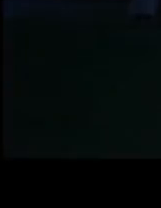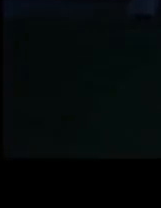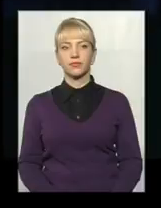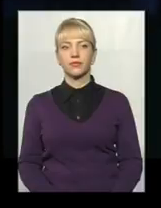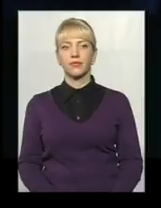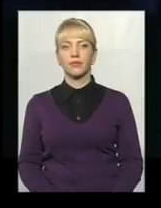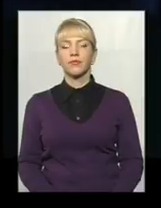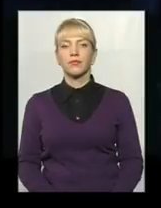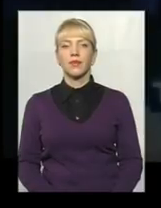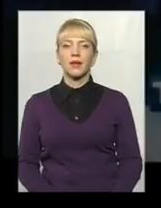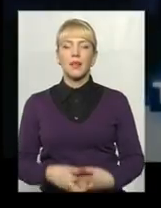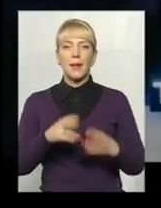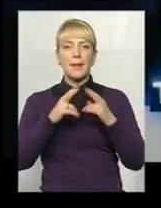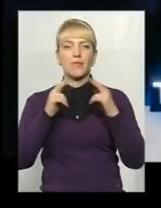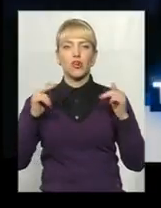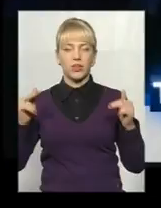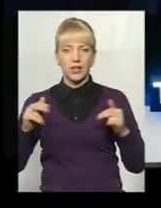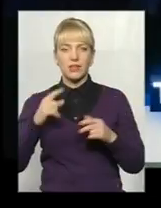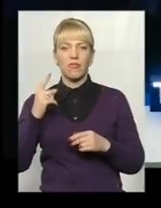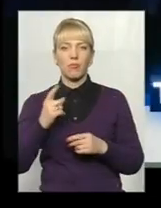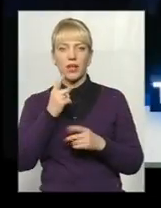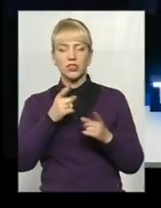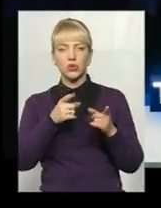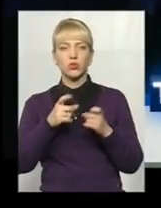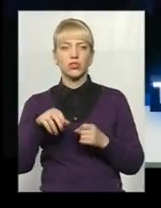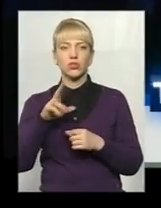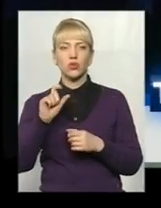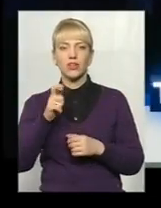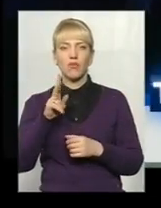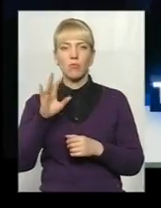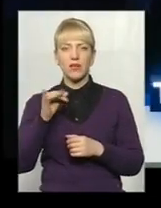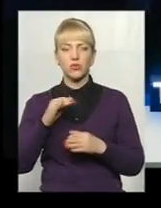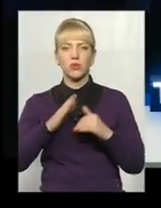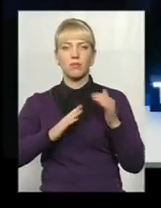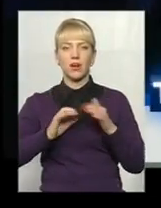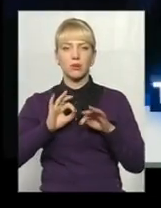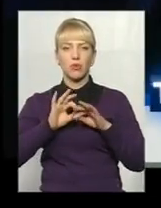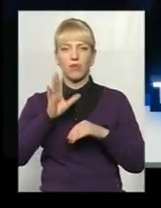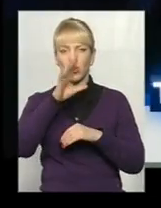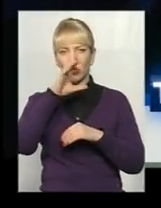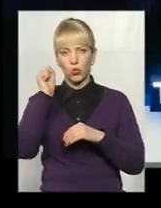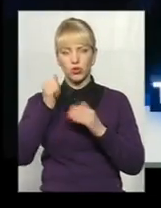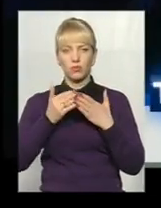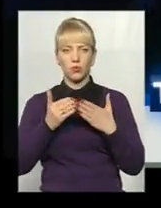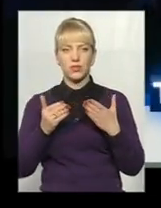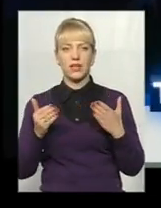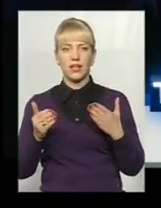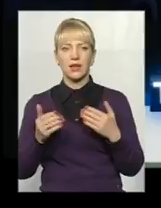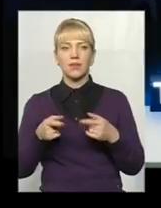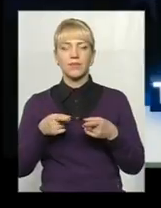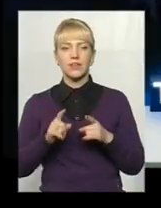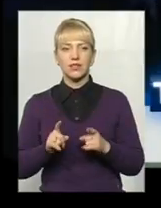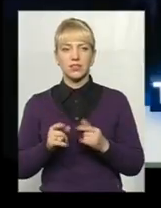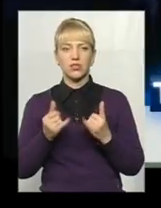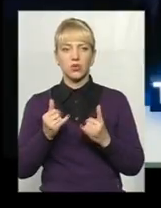Межибіжська фортеця вперше долучилася до європейської практики проведення ночі музеїв. І дійсно